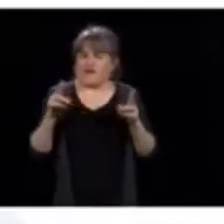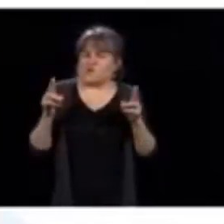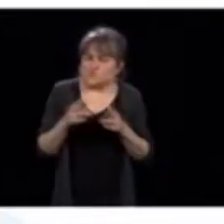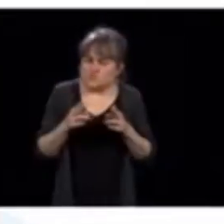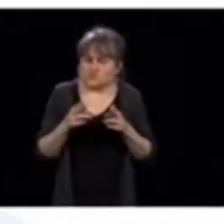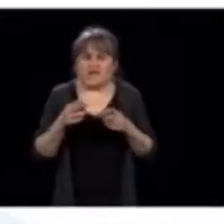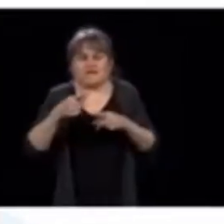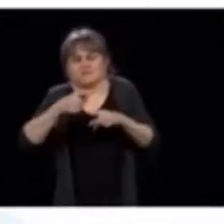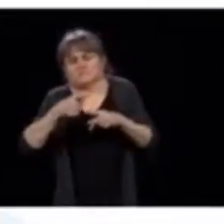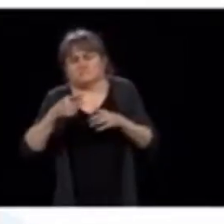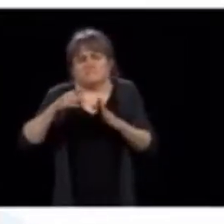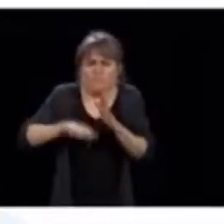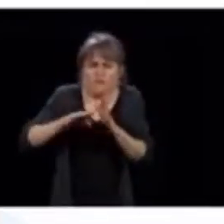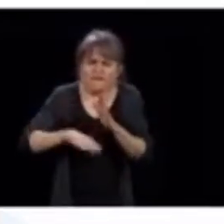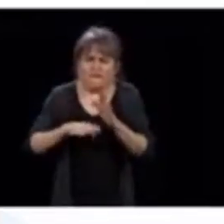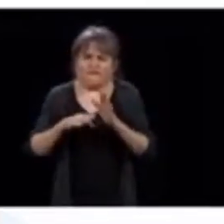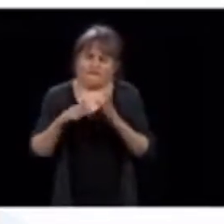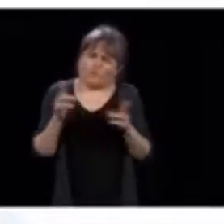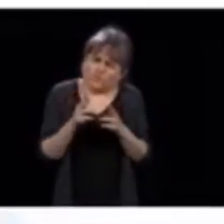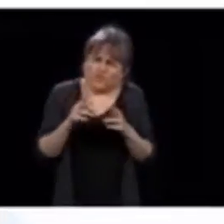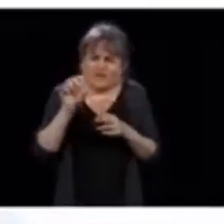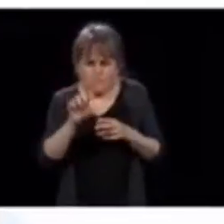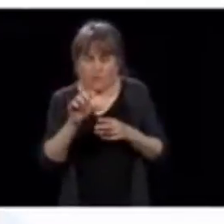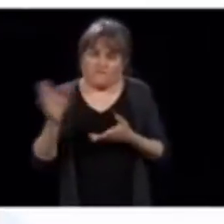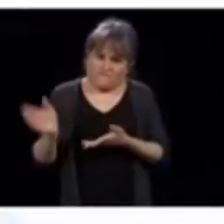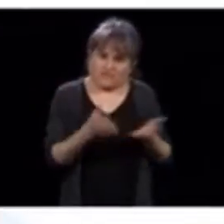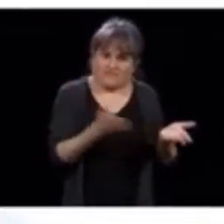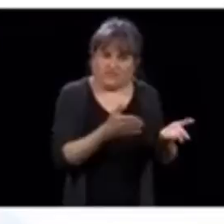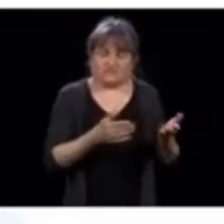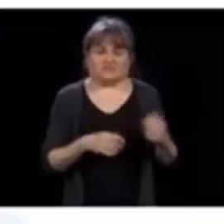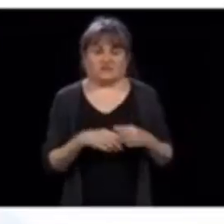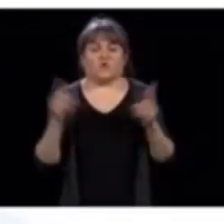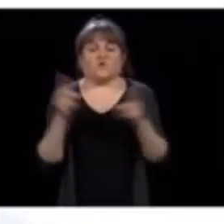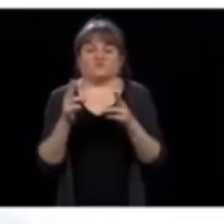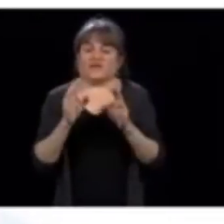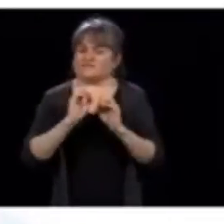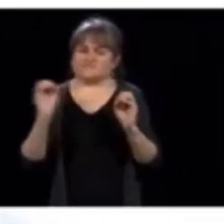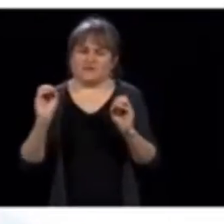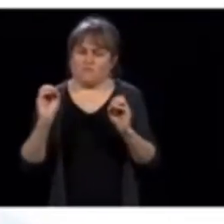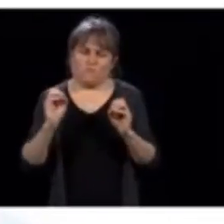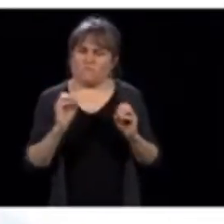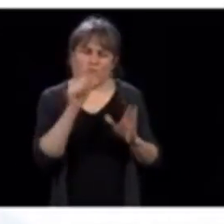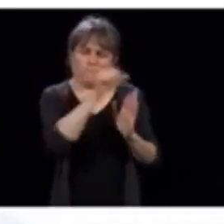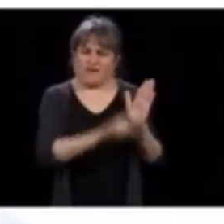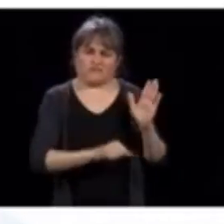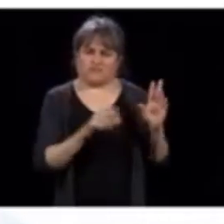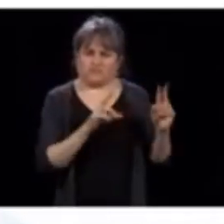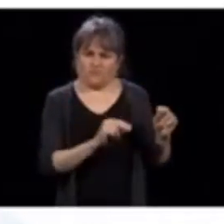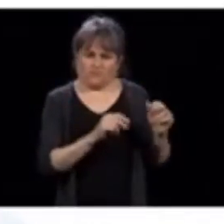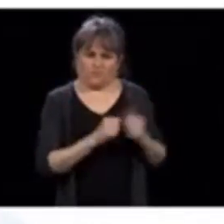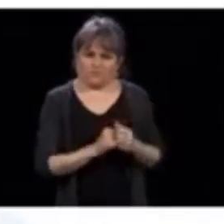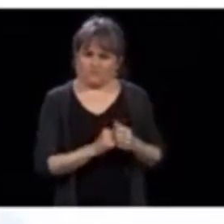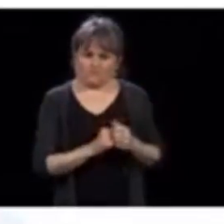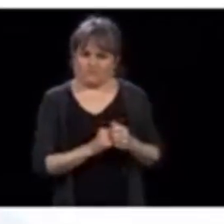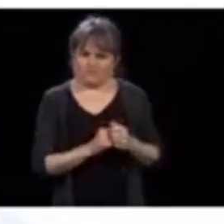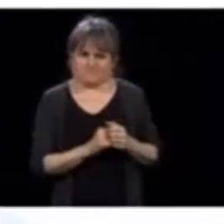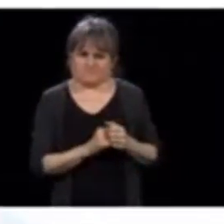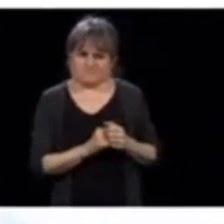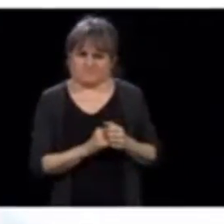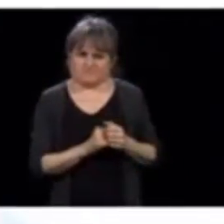les spécialistes qui viennent en CHSLD, il n pas d'impact sur les activités des hôpitaux. Il n'y a pas. Alors,